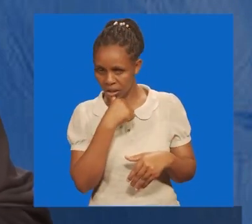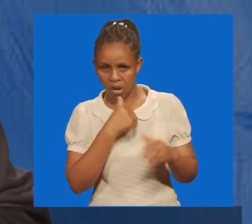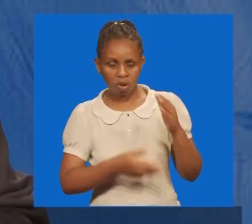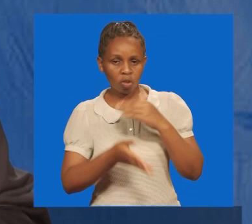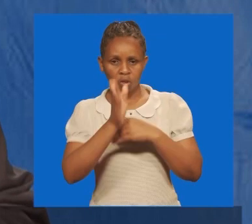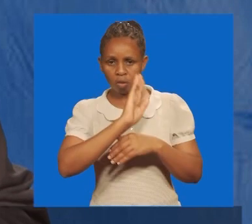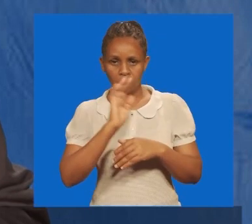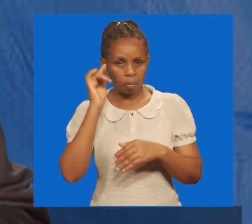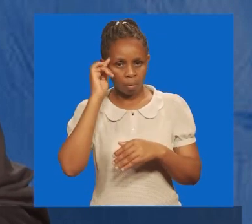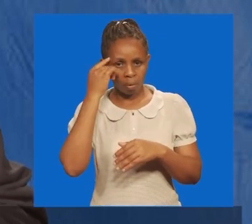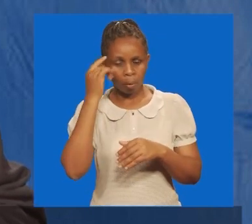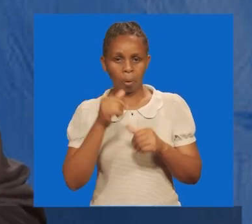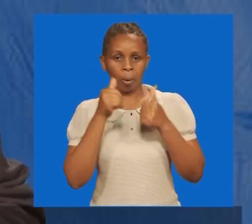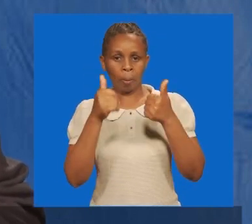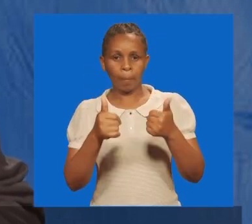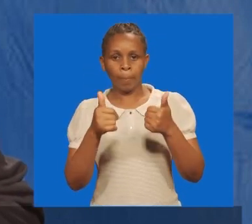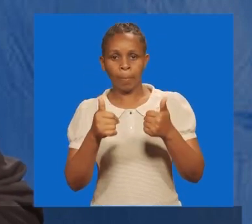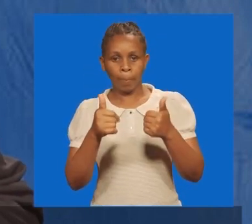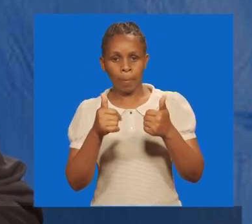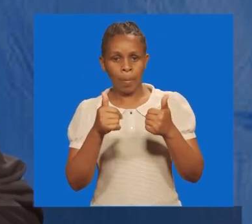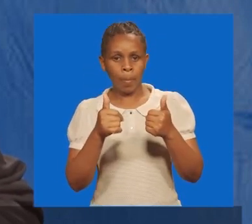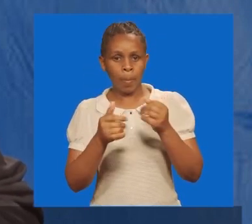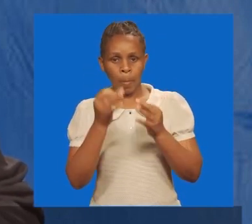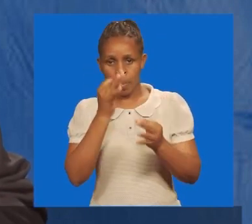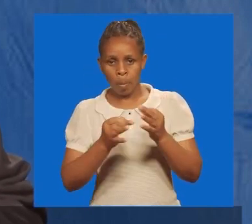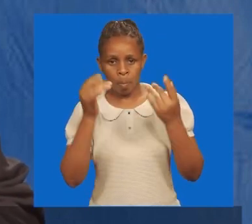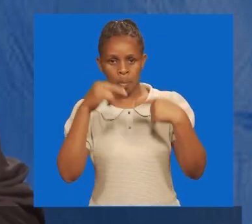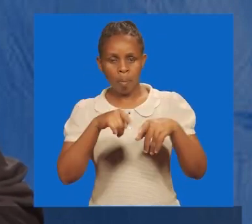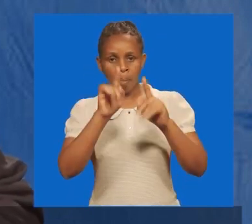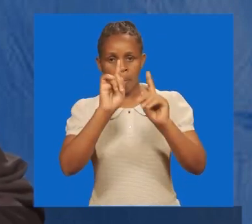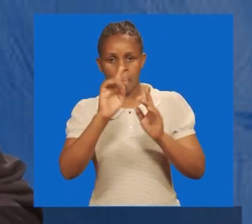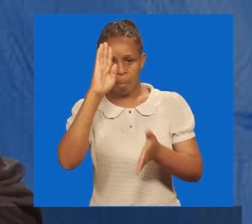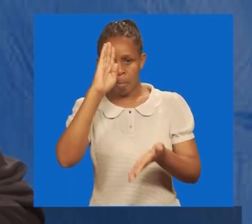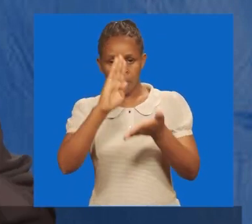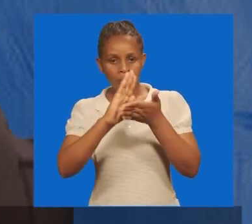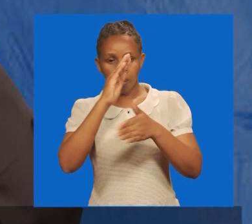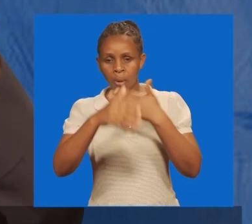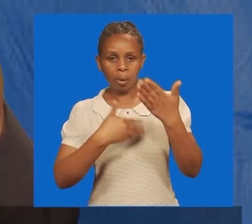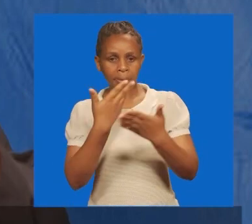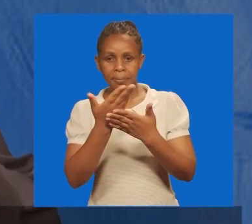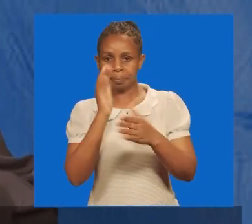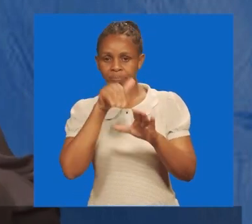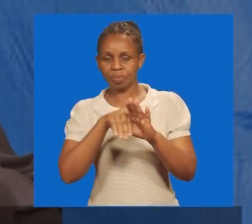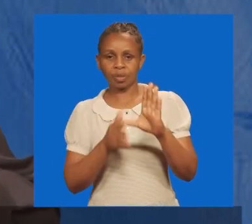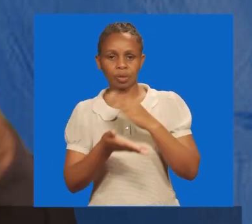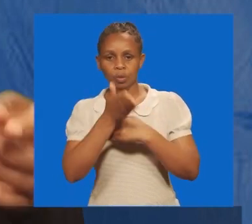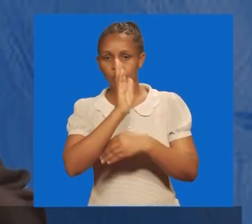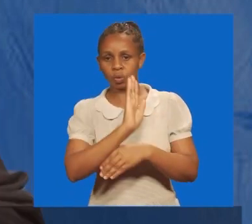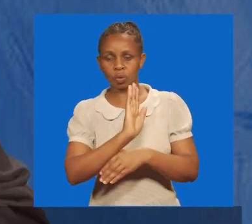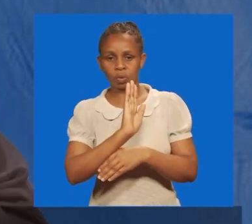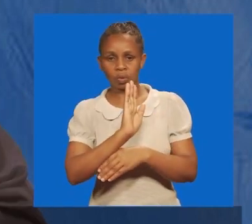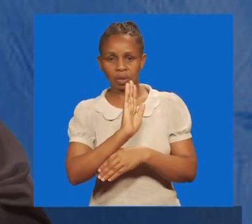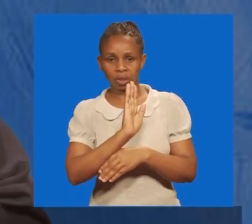unete seka. Mwenyezi mungu, ana kufikiria mema. Kama tu, wewe, matumaini yako, yote,